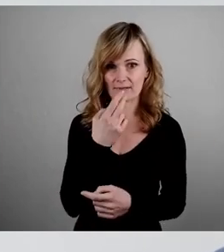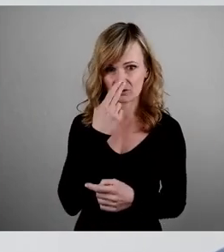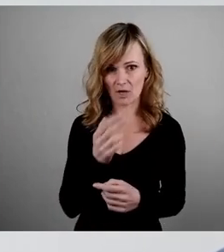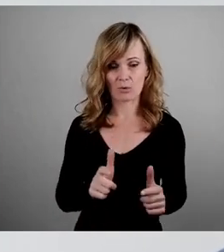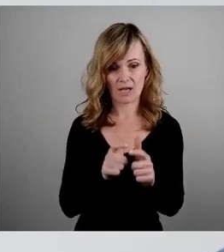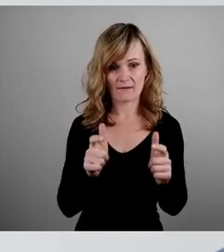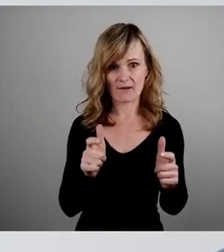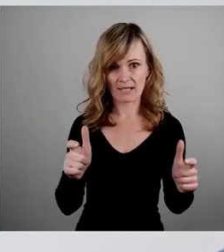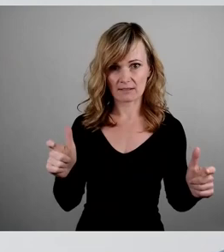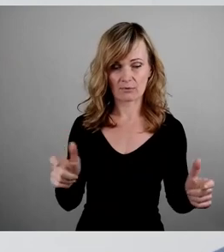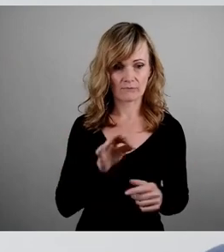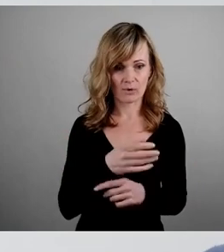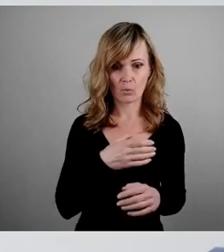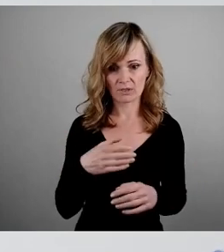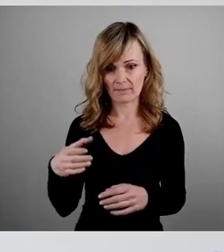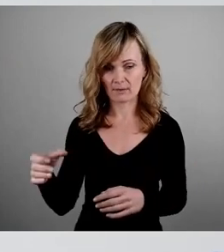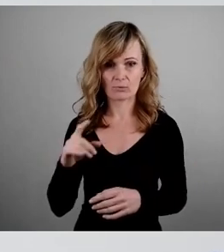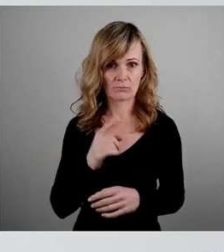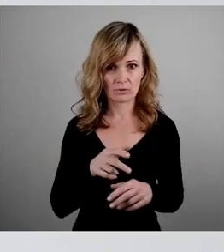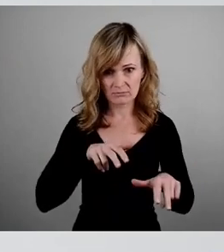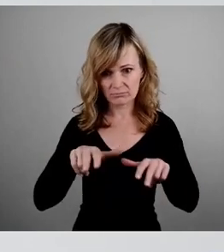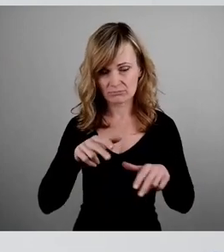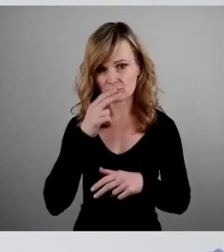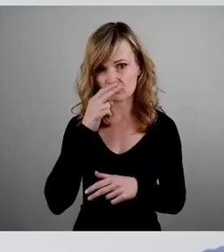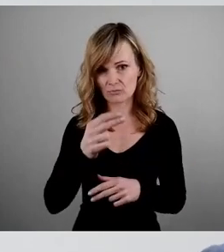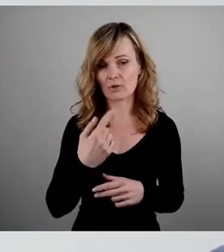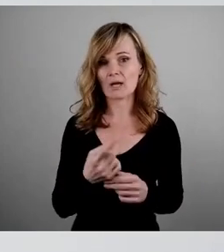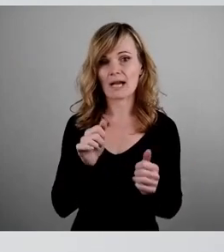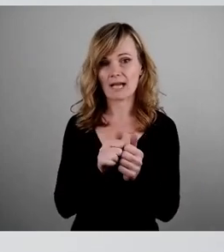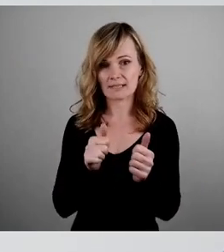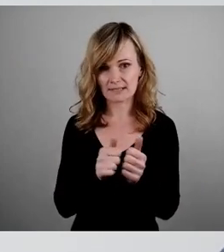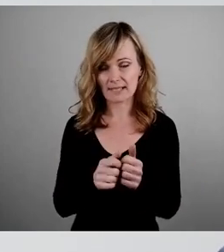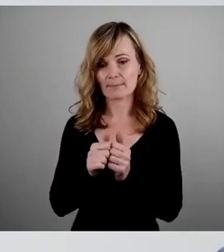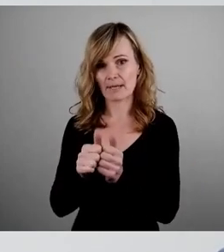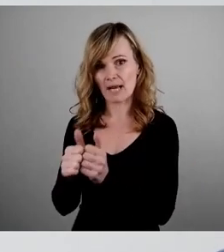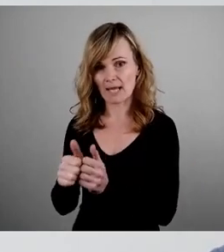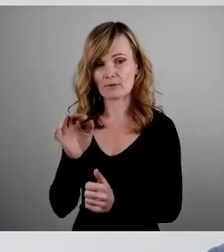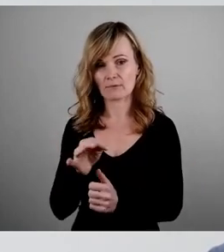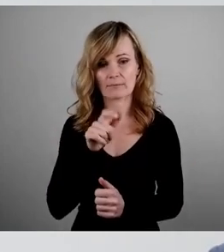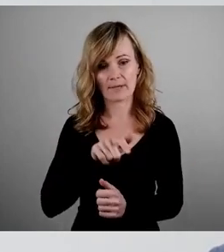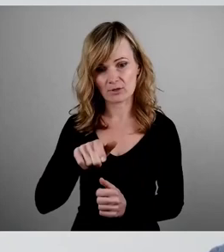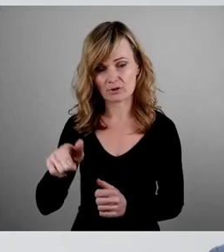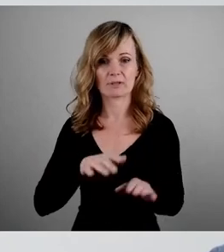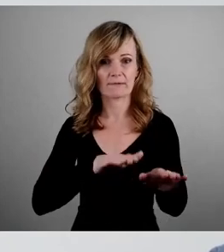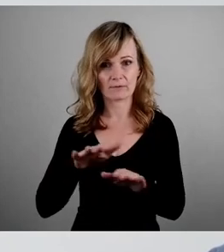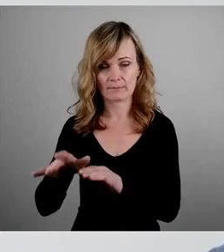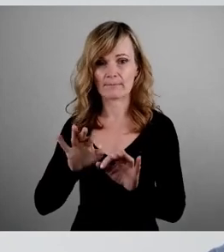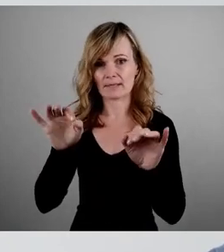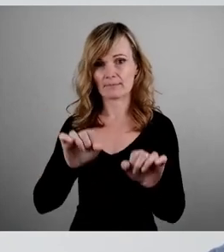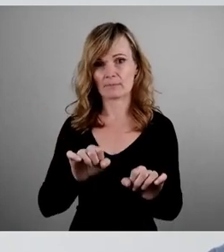für die Unterbringung, müssen auch die Begleitung und Assistenz von Geflüchteten bestmöglich